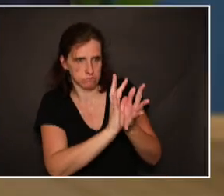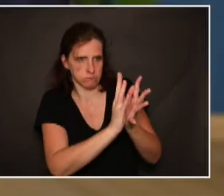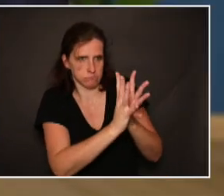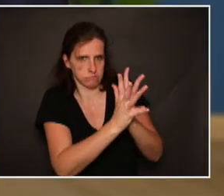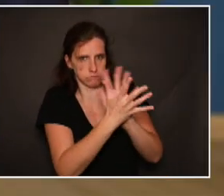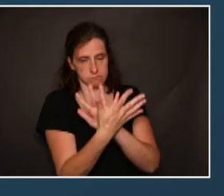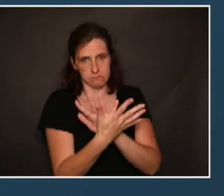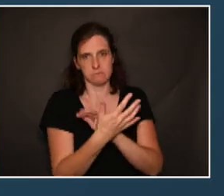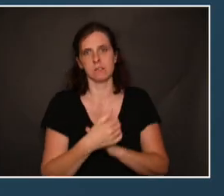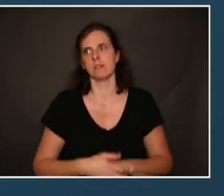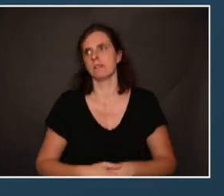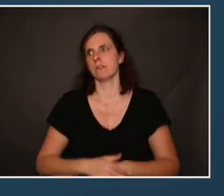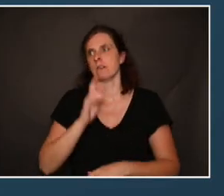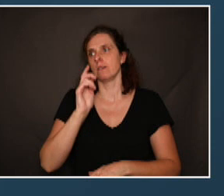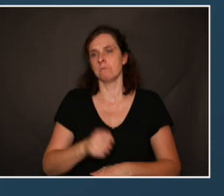Évidemment,